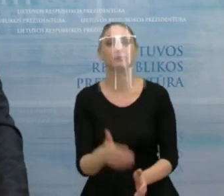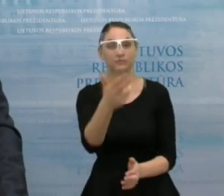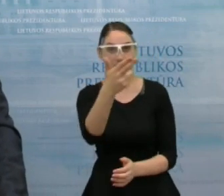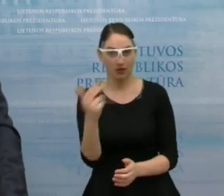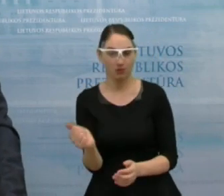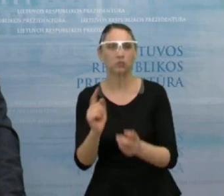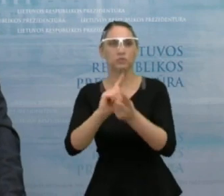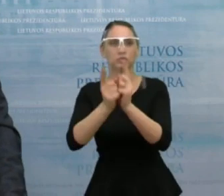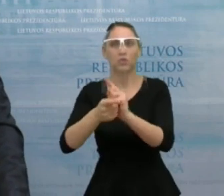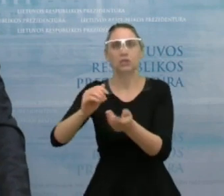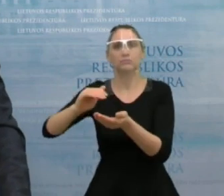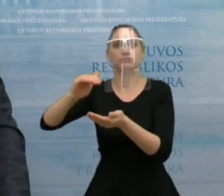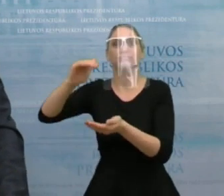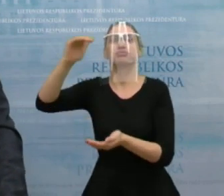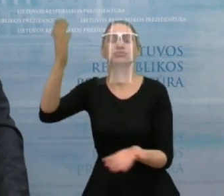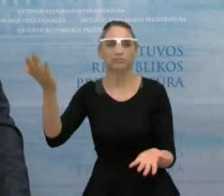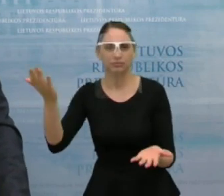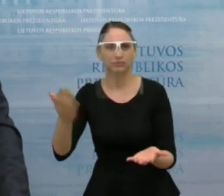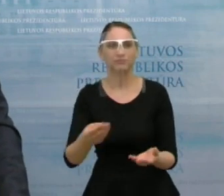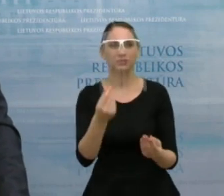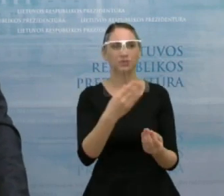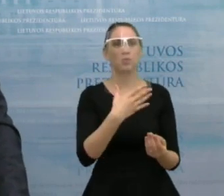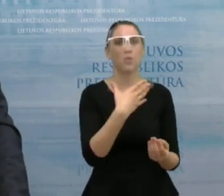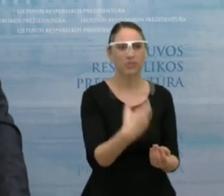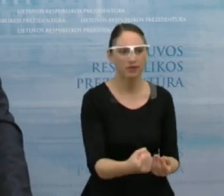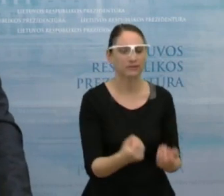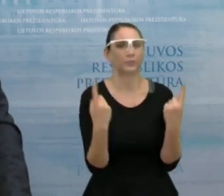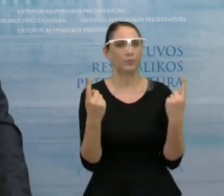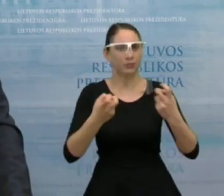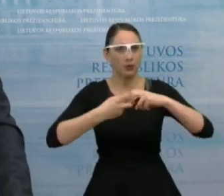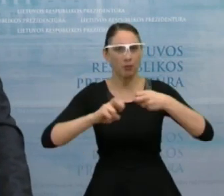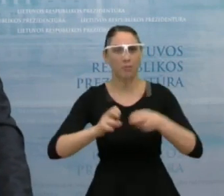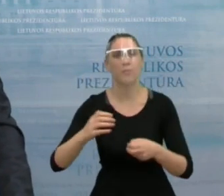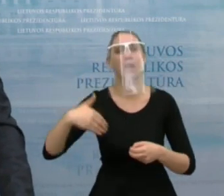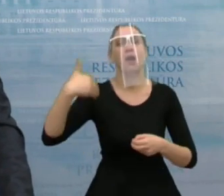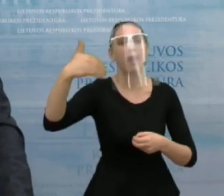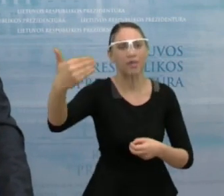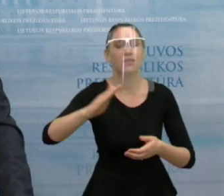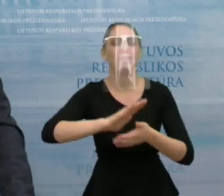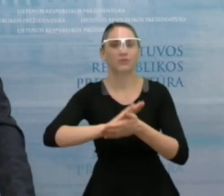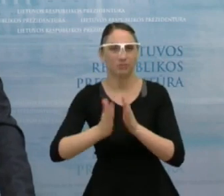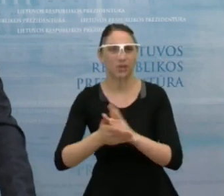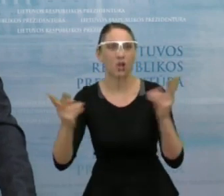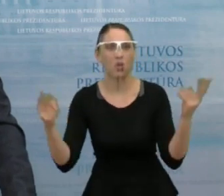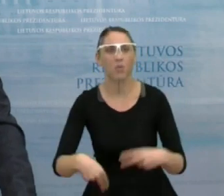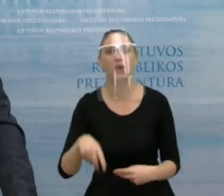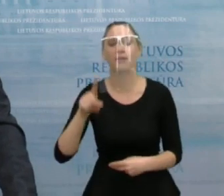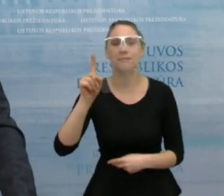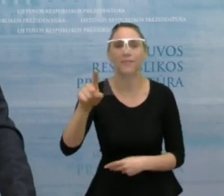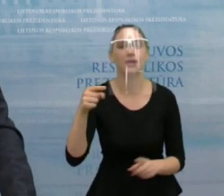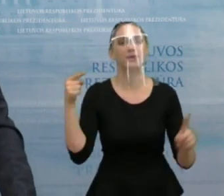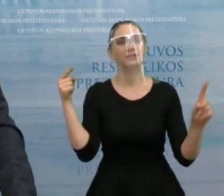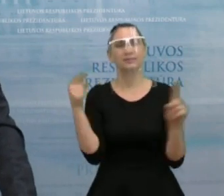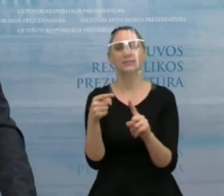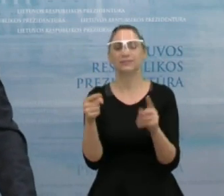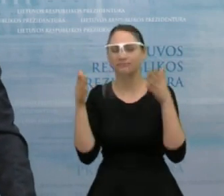šalutiniai efektai, su jais be abejo ateityje reikės tvarkytis, bet negalima koncentruotis į skolos ar